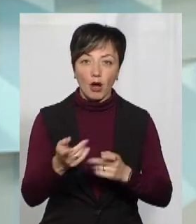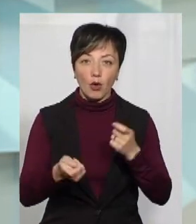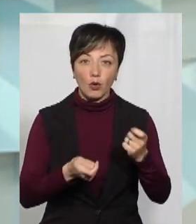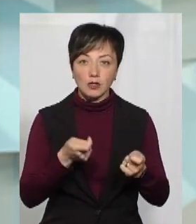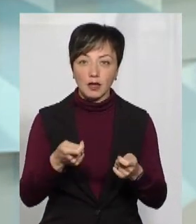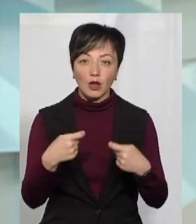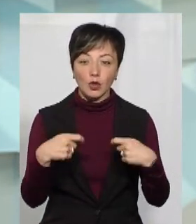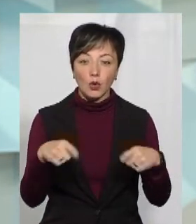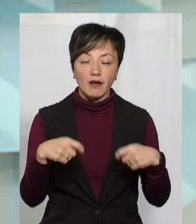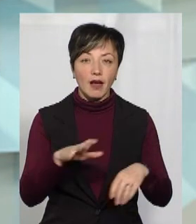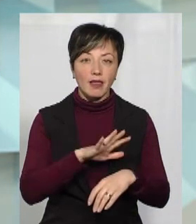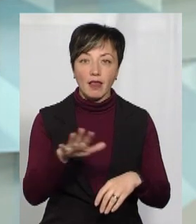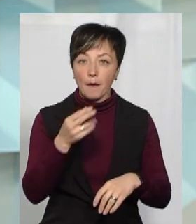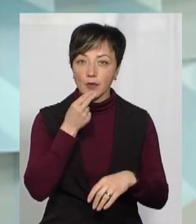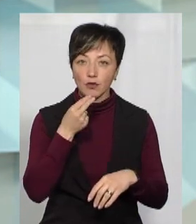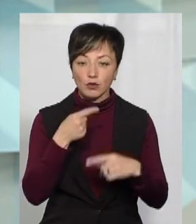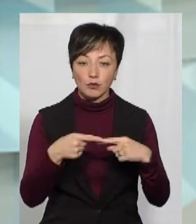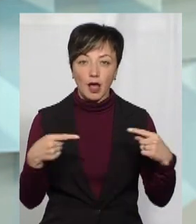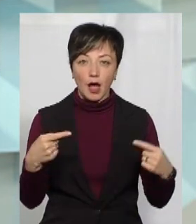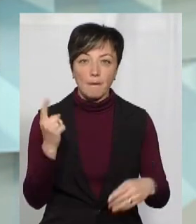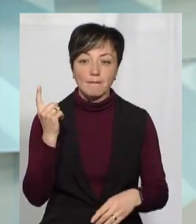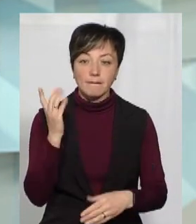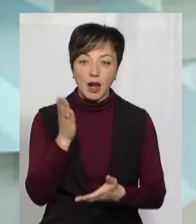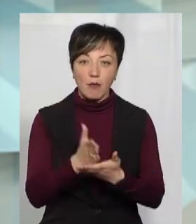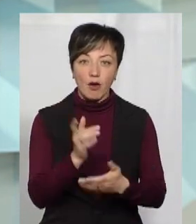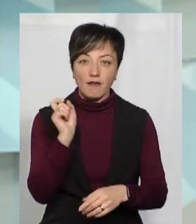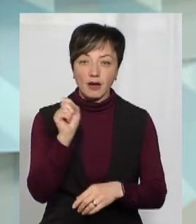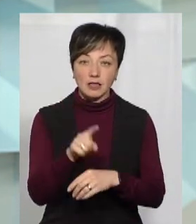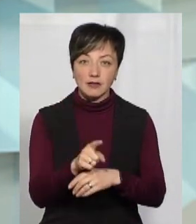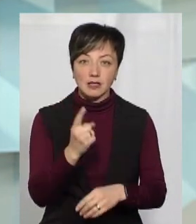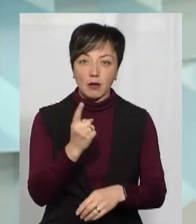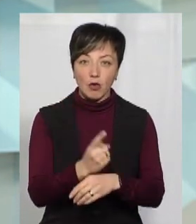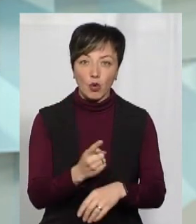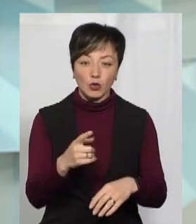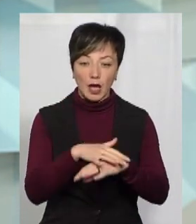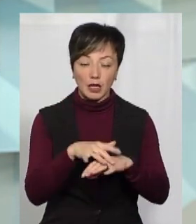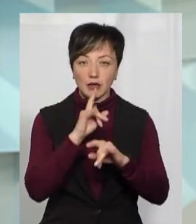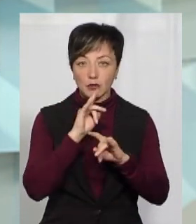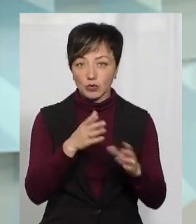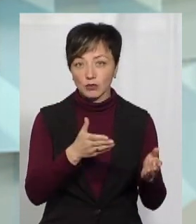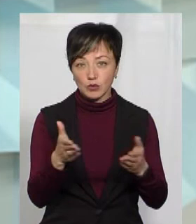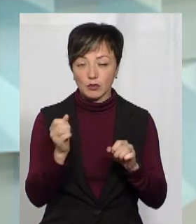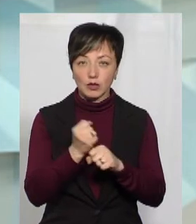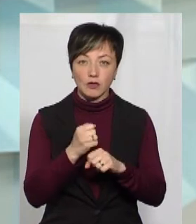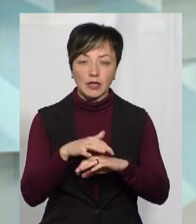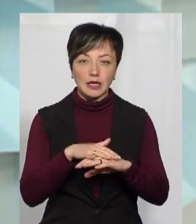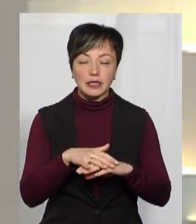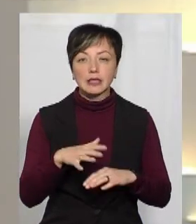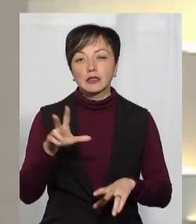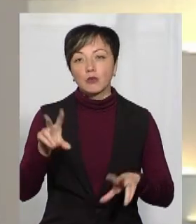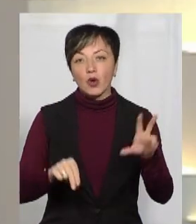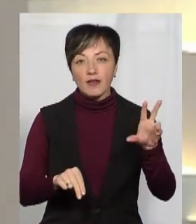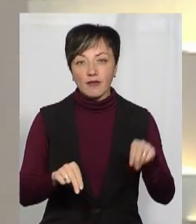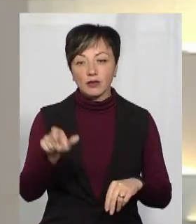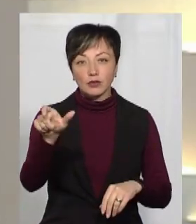роздрібну торгівлю непродовольчими товарами, якщо прямої вказівки на заборону торгівлі на ринках не буде, то будуть працювати ринки. Дякую. Вам